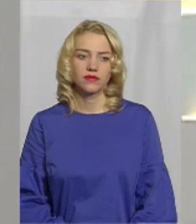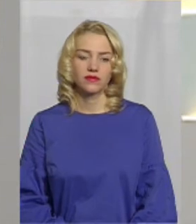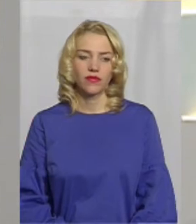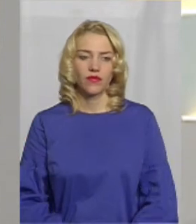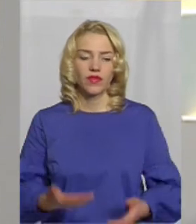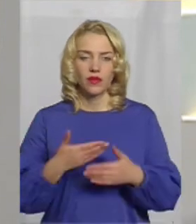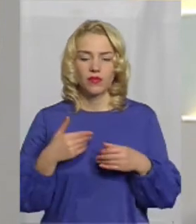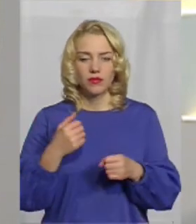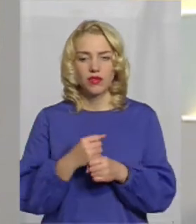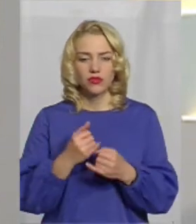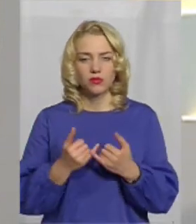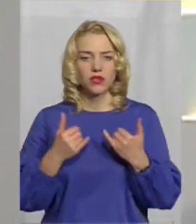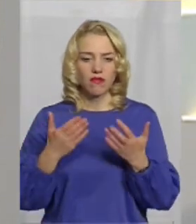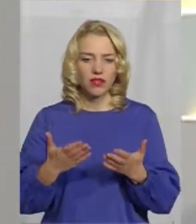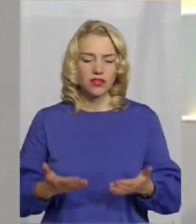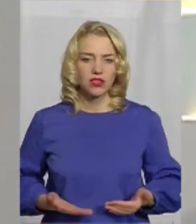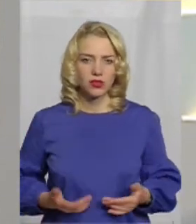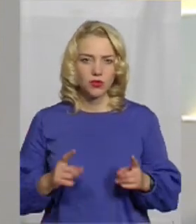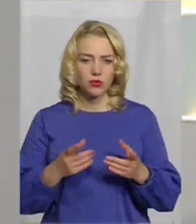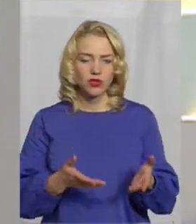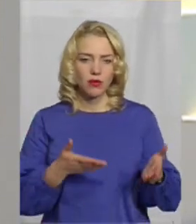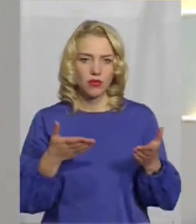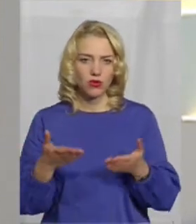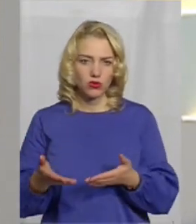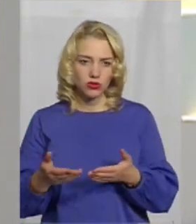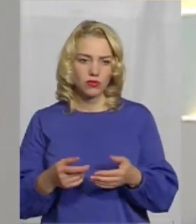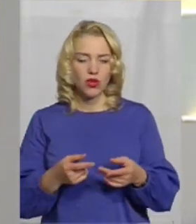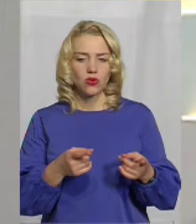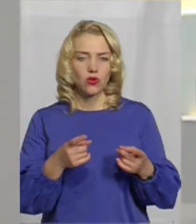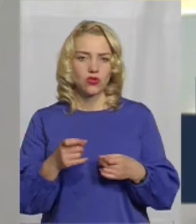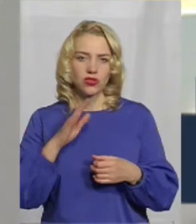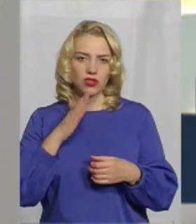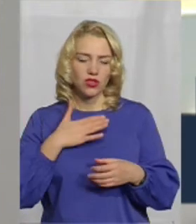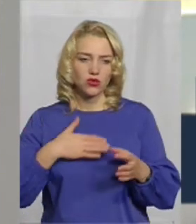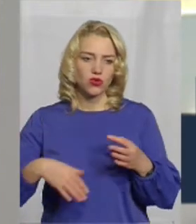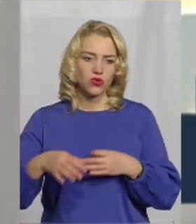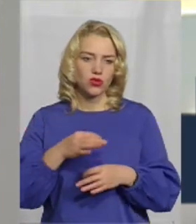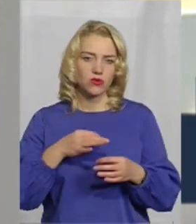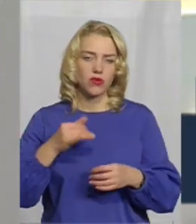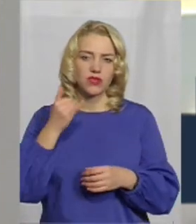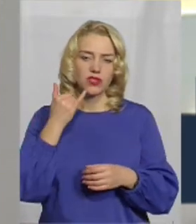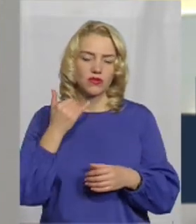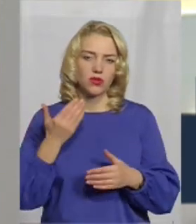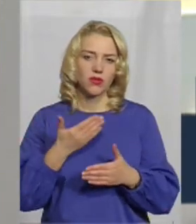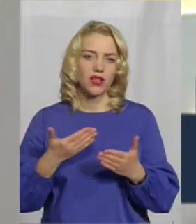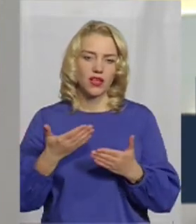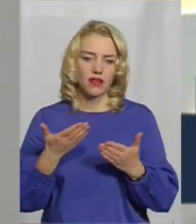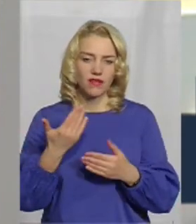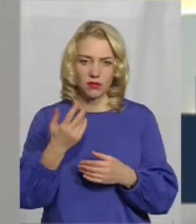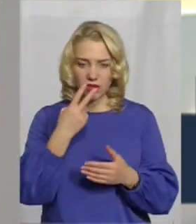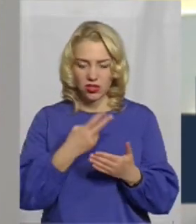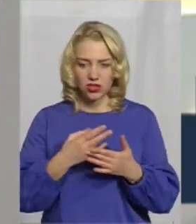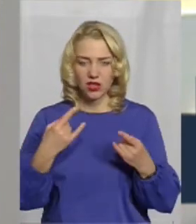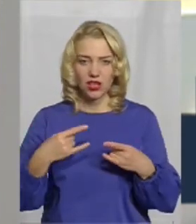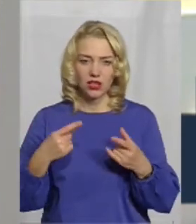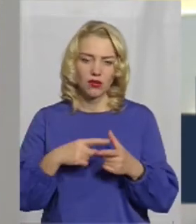Ми працюємо для вас наживо, тому запрошуємо долучатися до нашої розмови телефоном, яке ви бачите зараз на екрані,